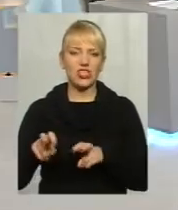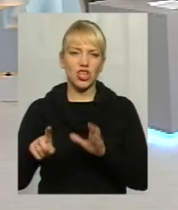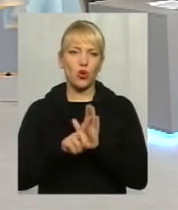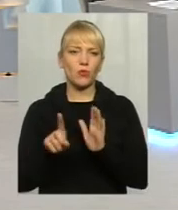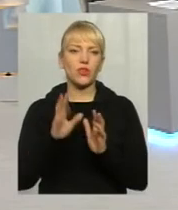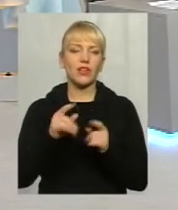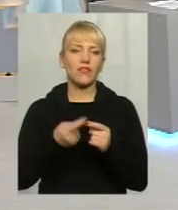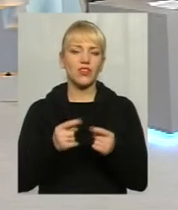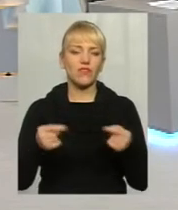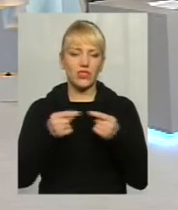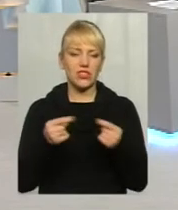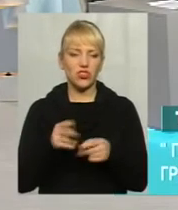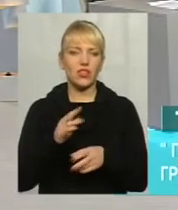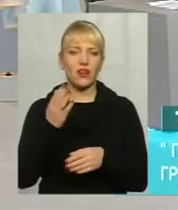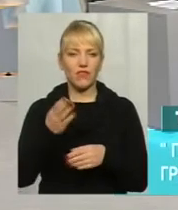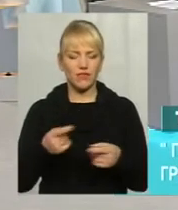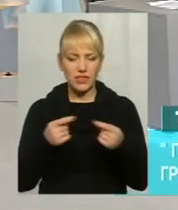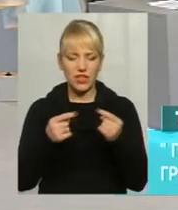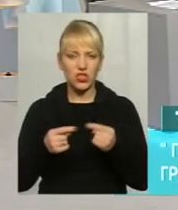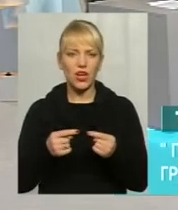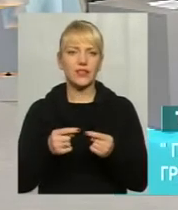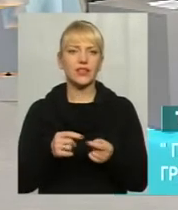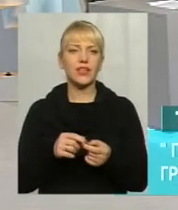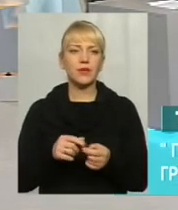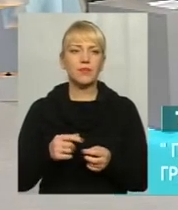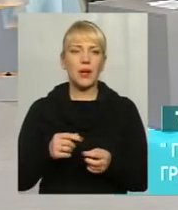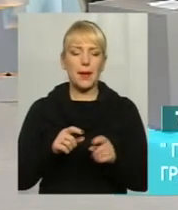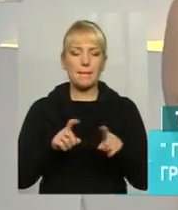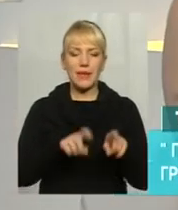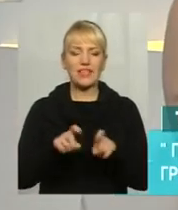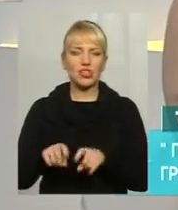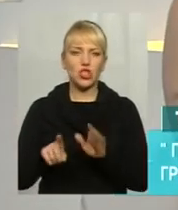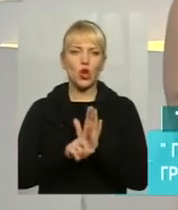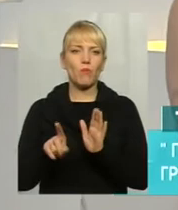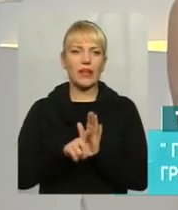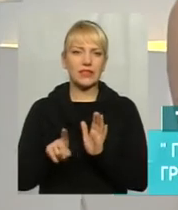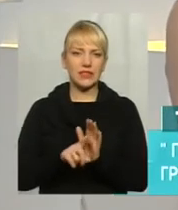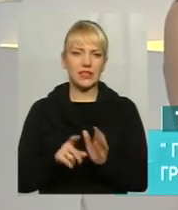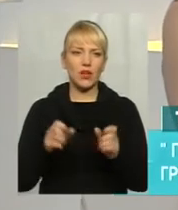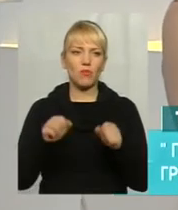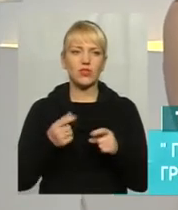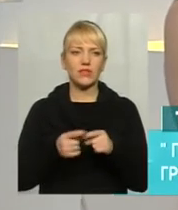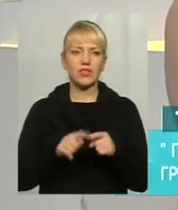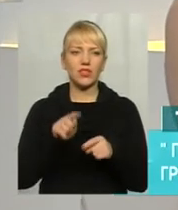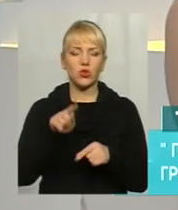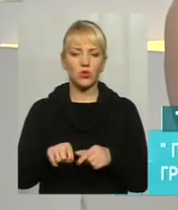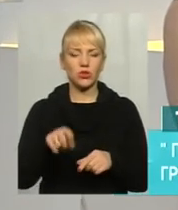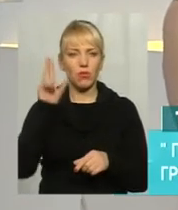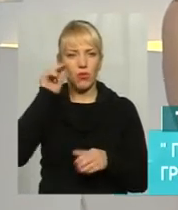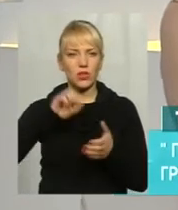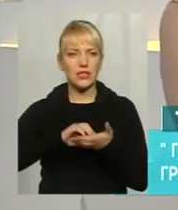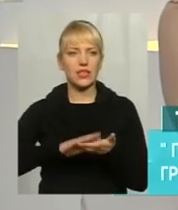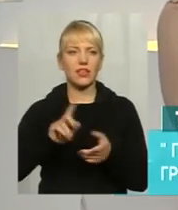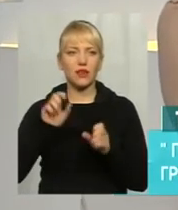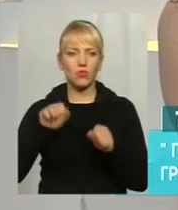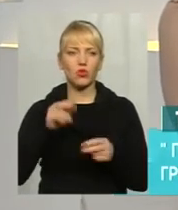він визначається? Як ви визначаєте пасажеропотік? Можливо, саме це той показник, який може оптимізувати